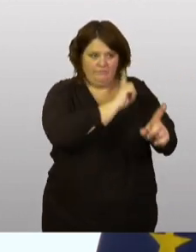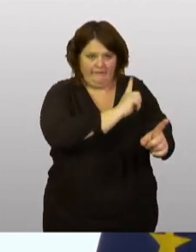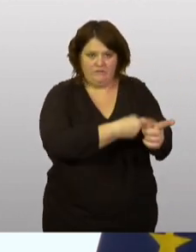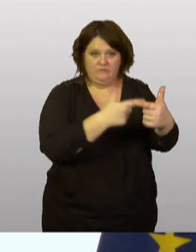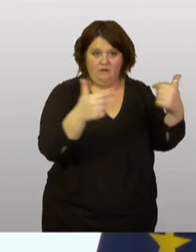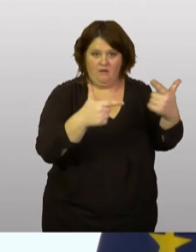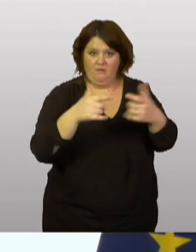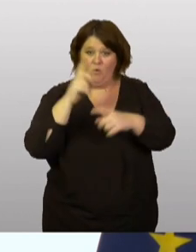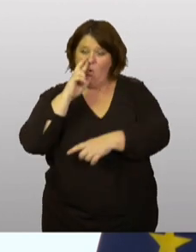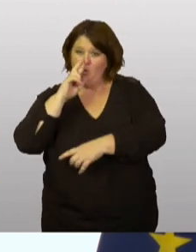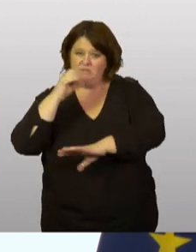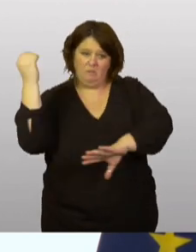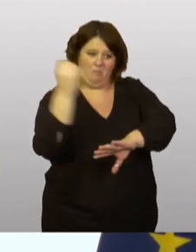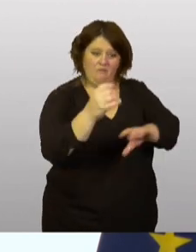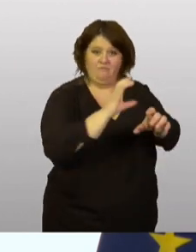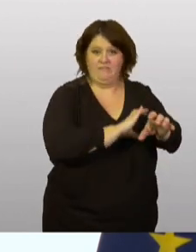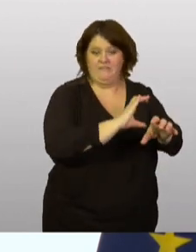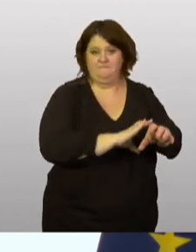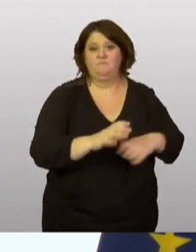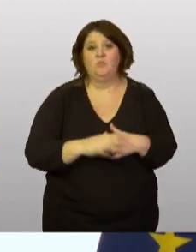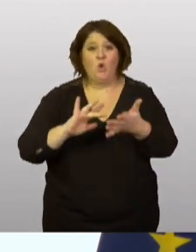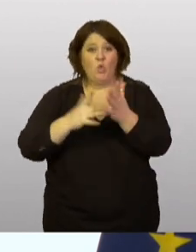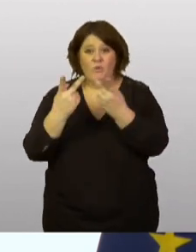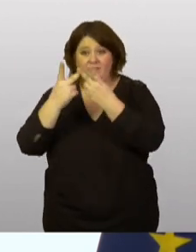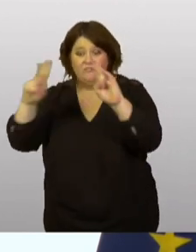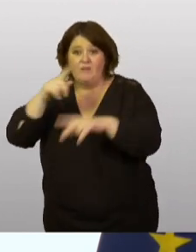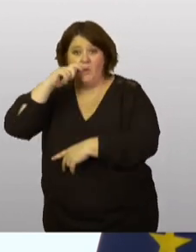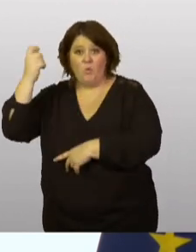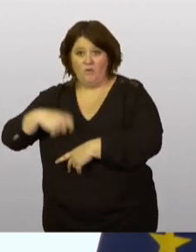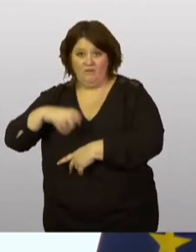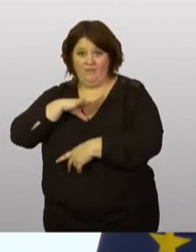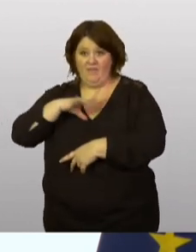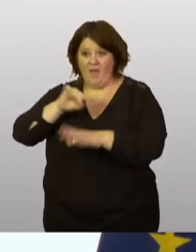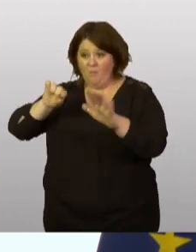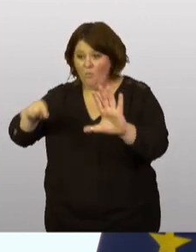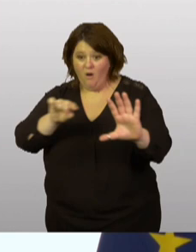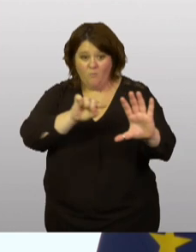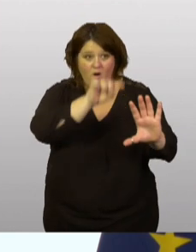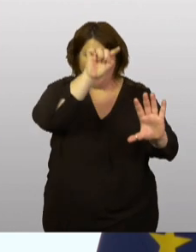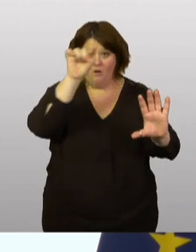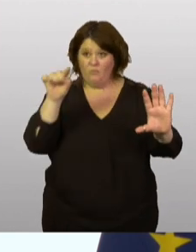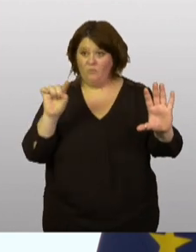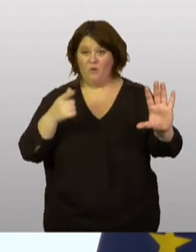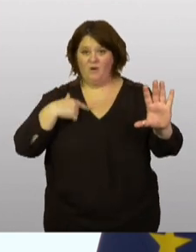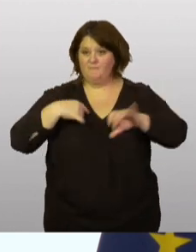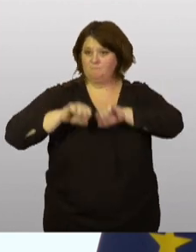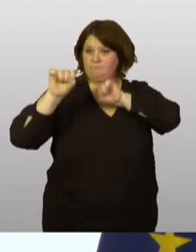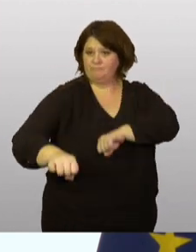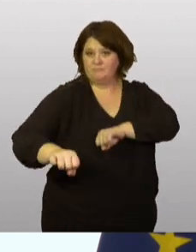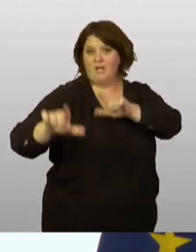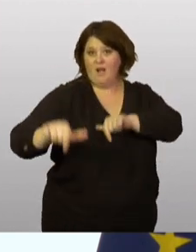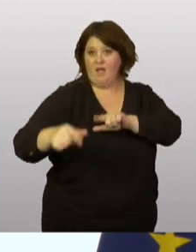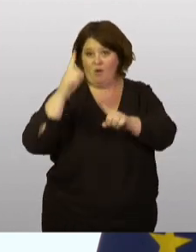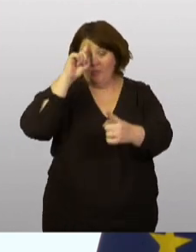Dans toutes les villes d'Ukraine sont organisés les points de résistance qui sont appelés à